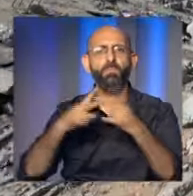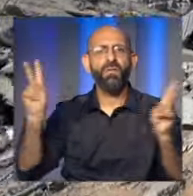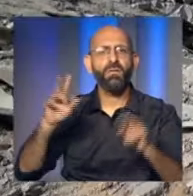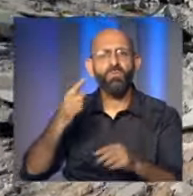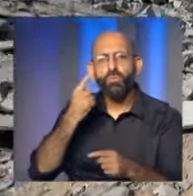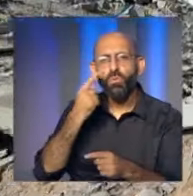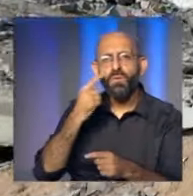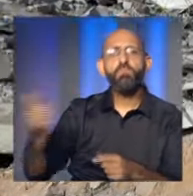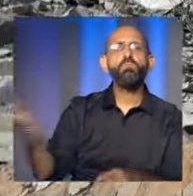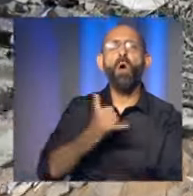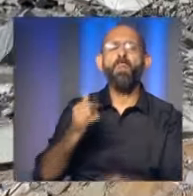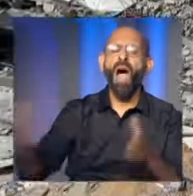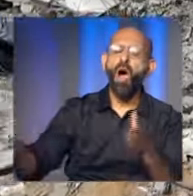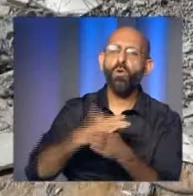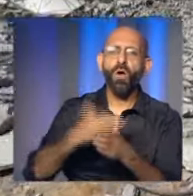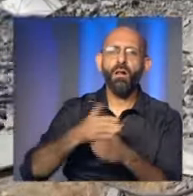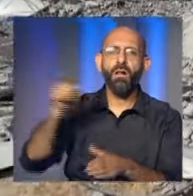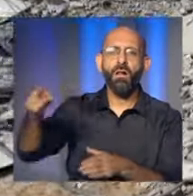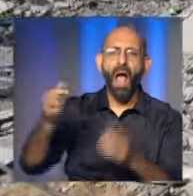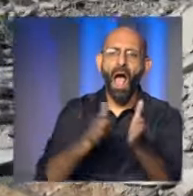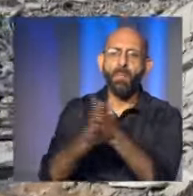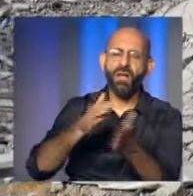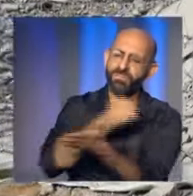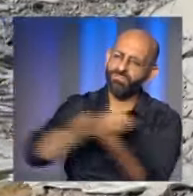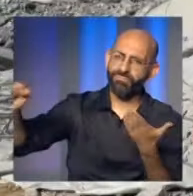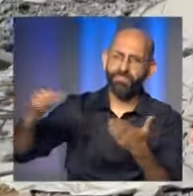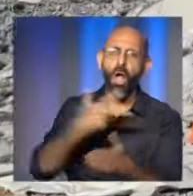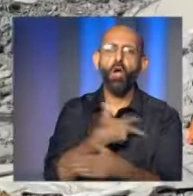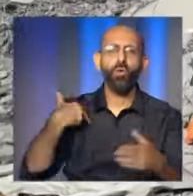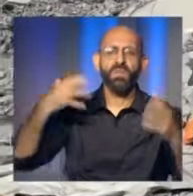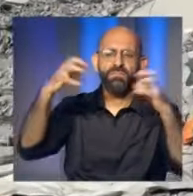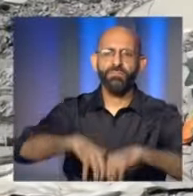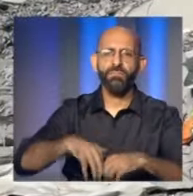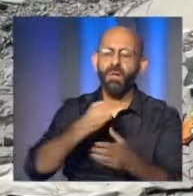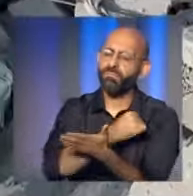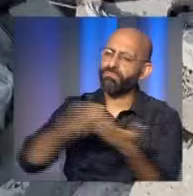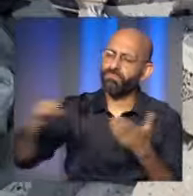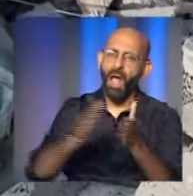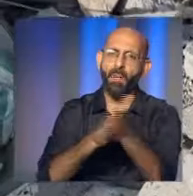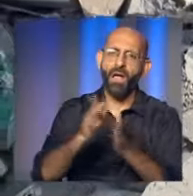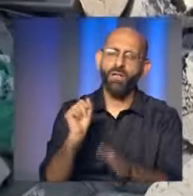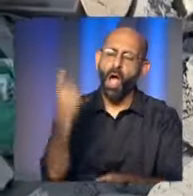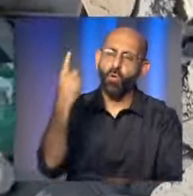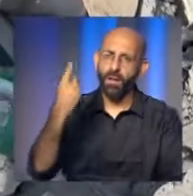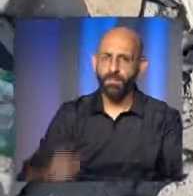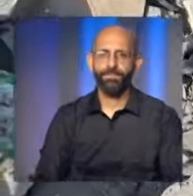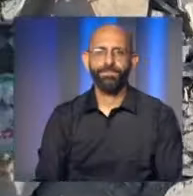فمن الموافقة على صفقة دون القضاء على حماس يعني تفكك الحكومة